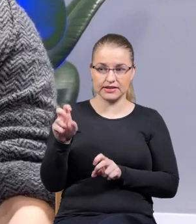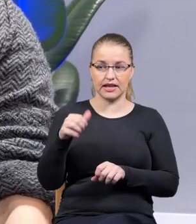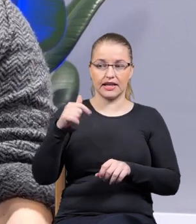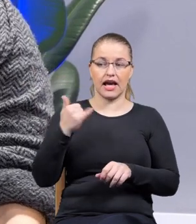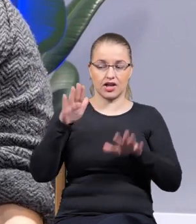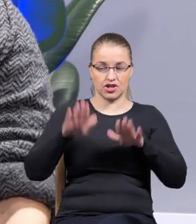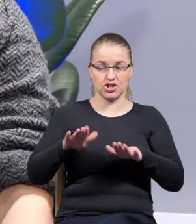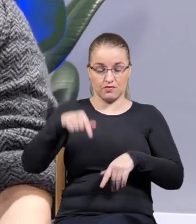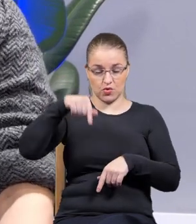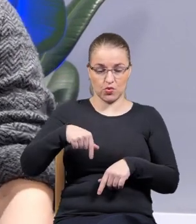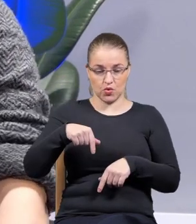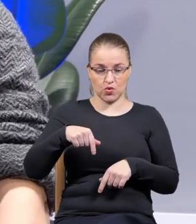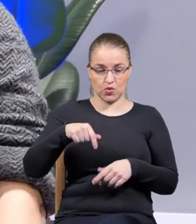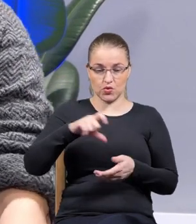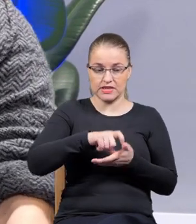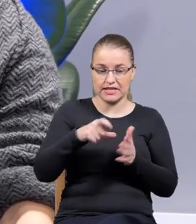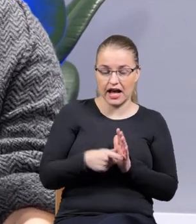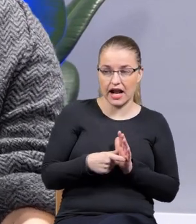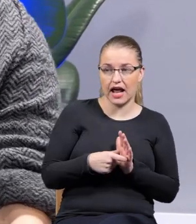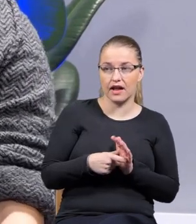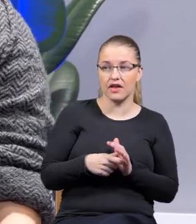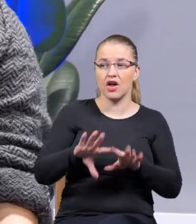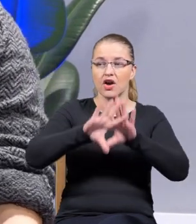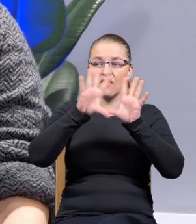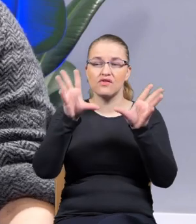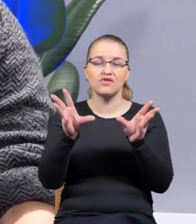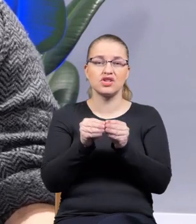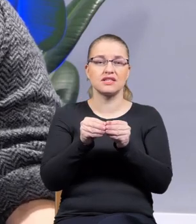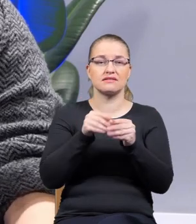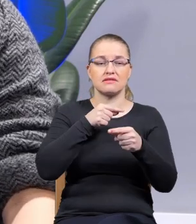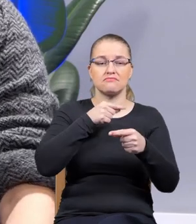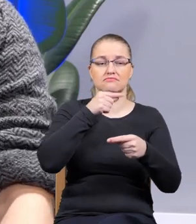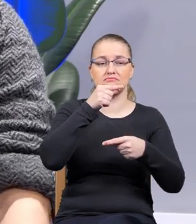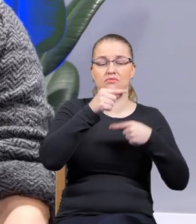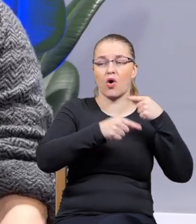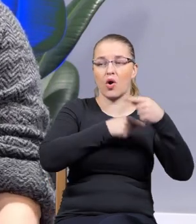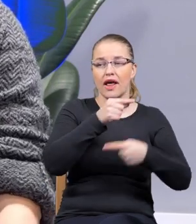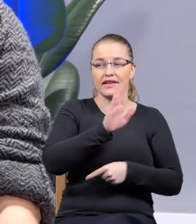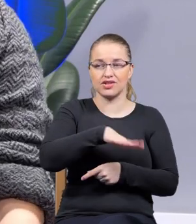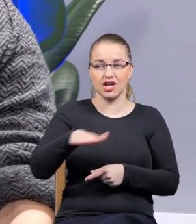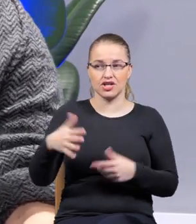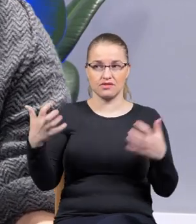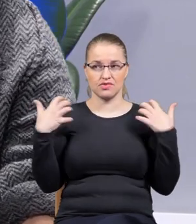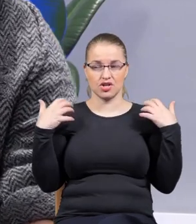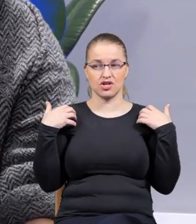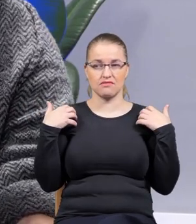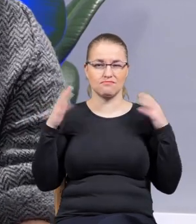Kiedyś w naszych czasach, jak siedzimy sobie na tej sali, to mniej więcej wszyscy jesteśmy jeszcze z tych pokoleń,